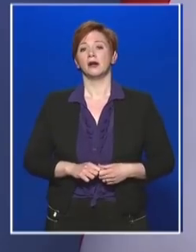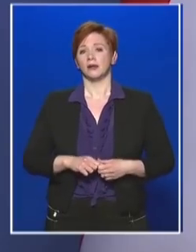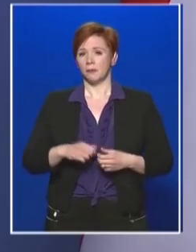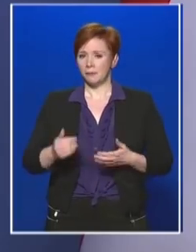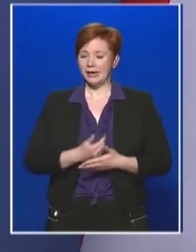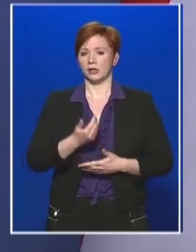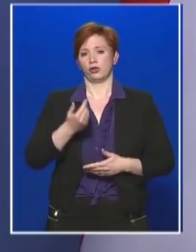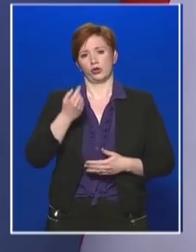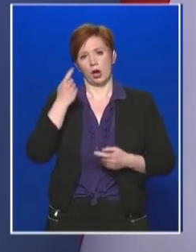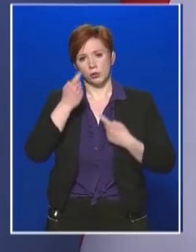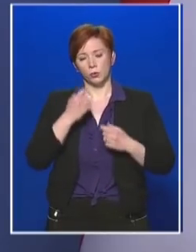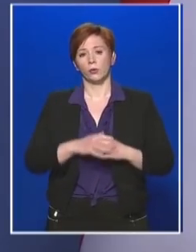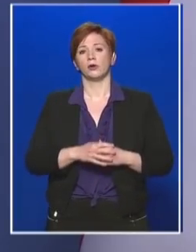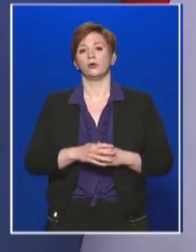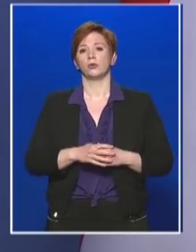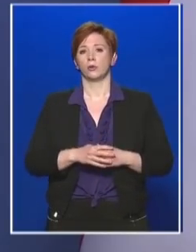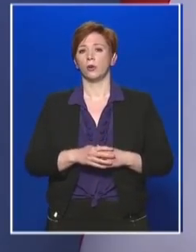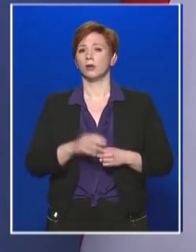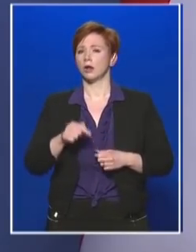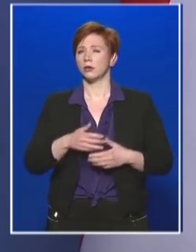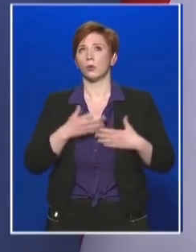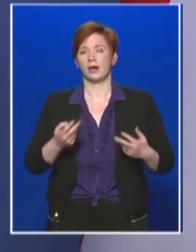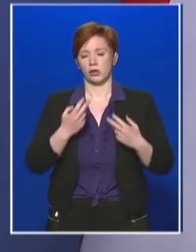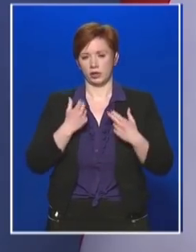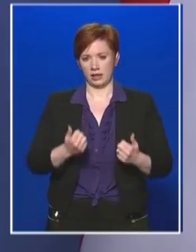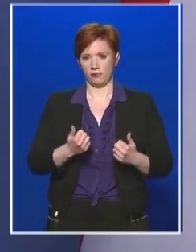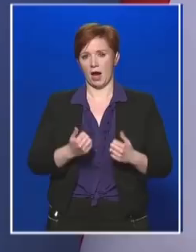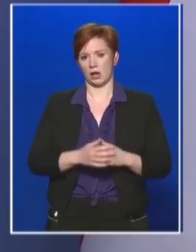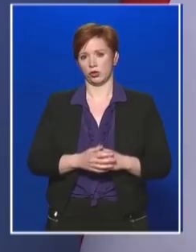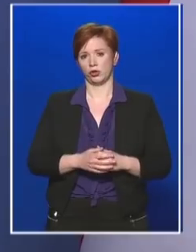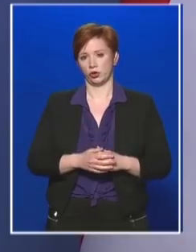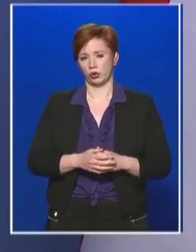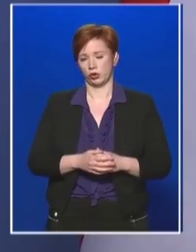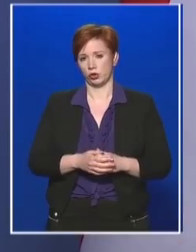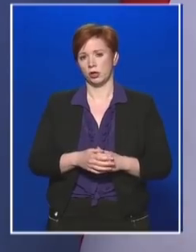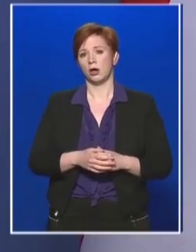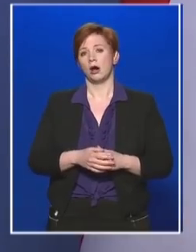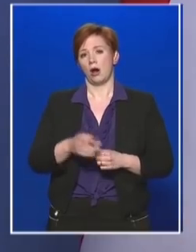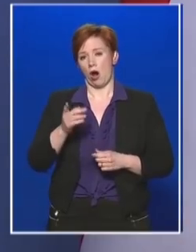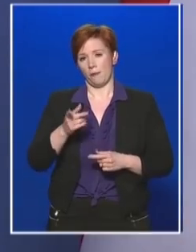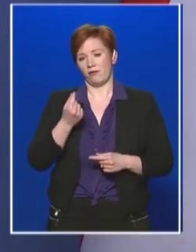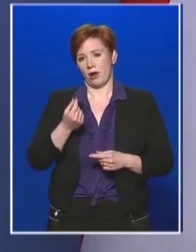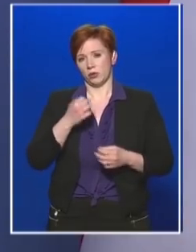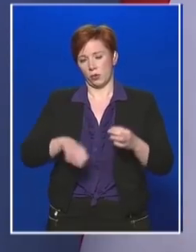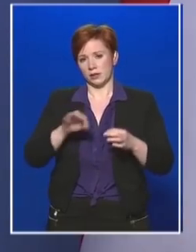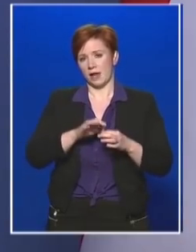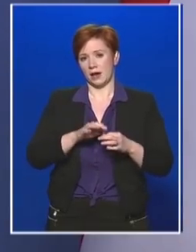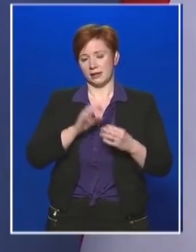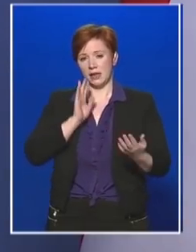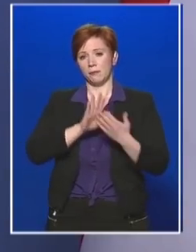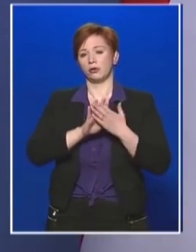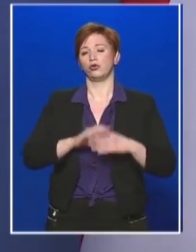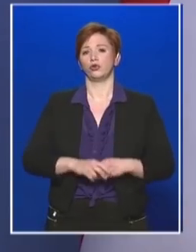óriási kihíváshoz, amelyel a válságban az ország szembesül, feltétlenül szükségesek, mégten néhány számot a